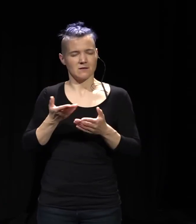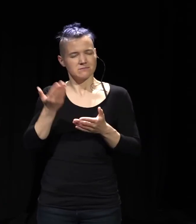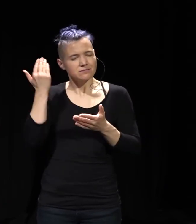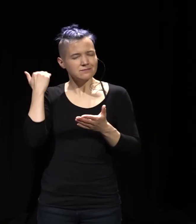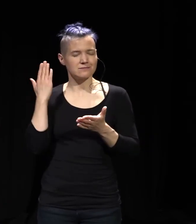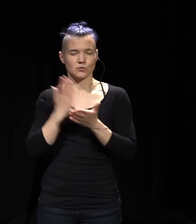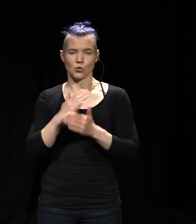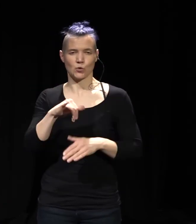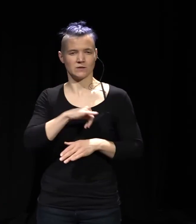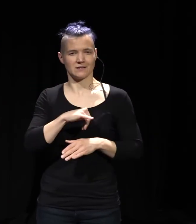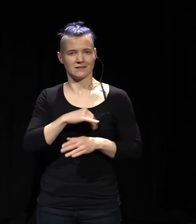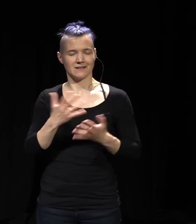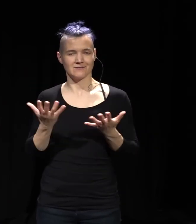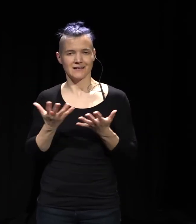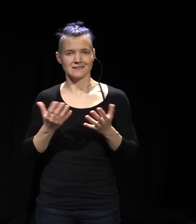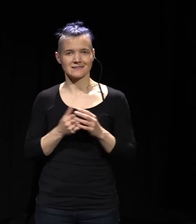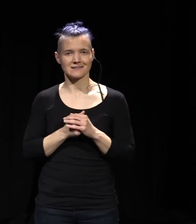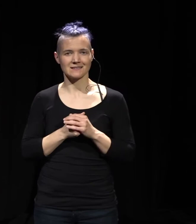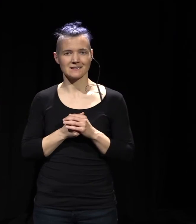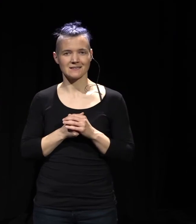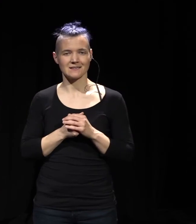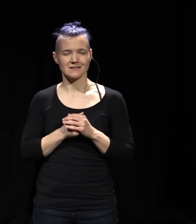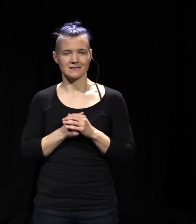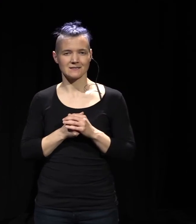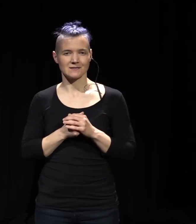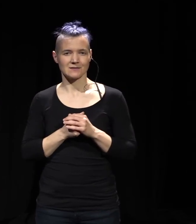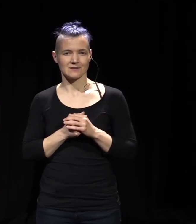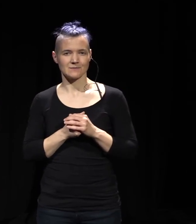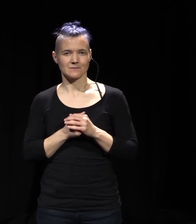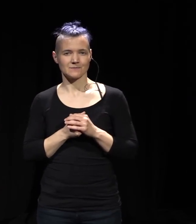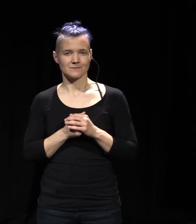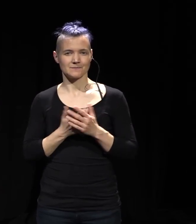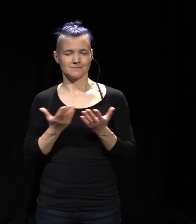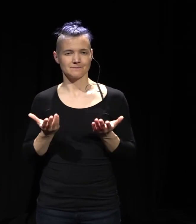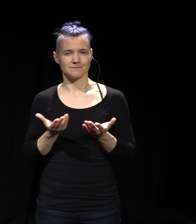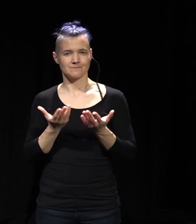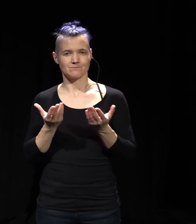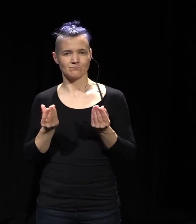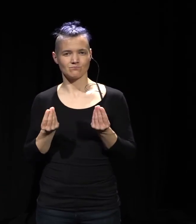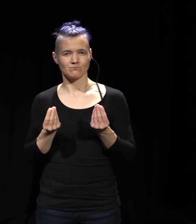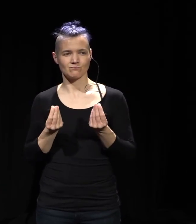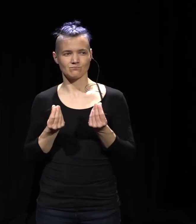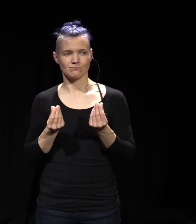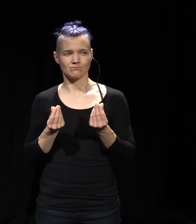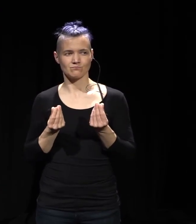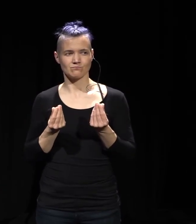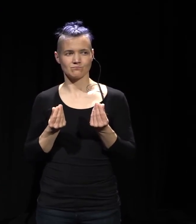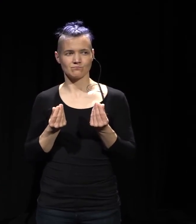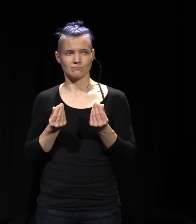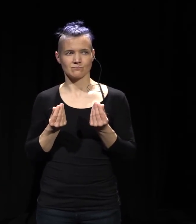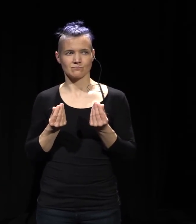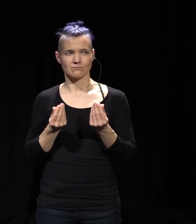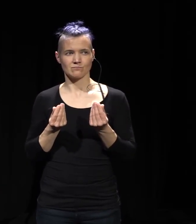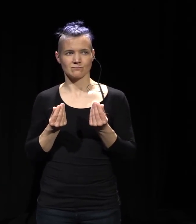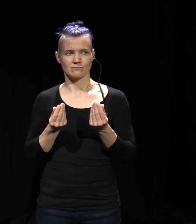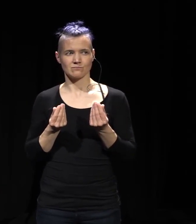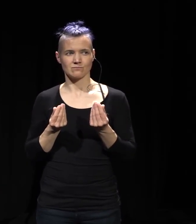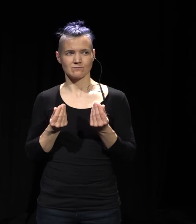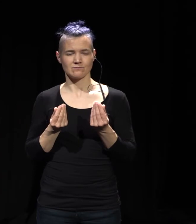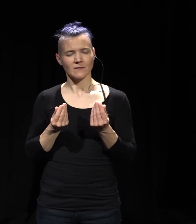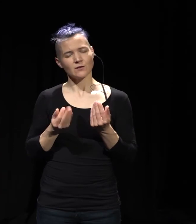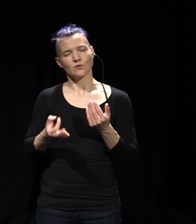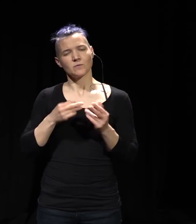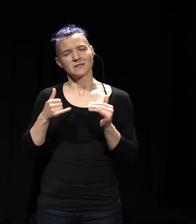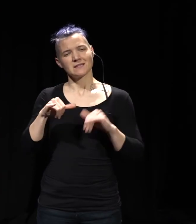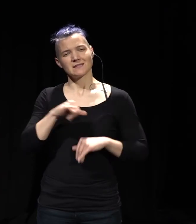sozusagen schon Aspekte